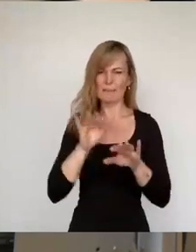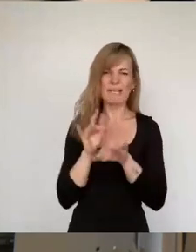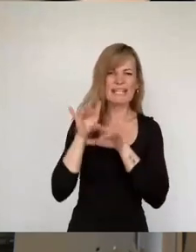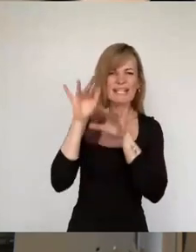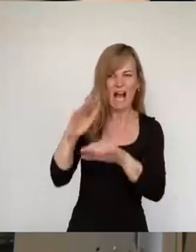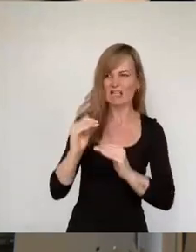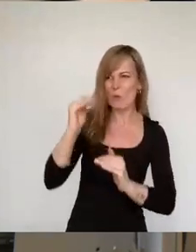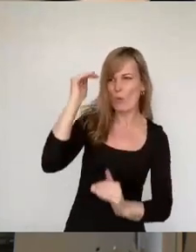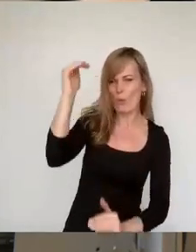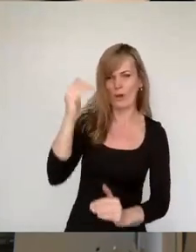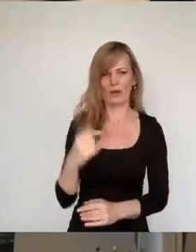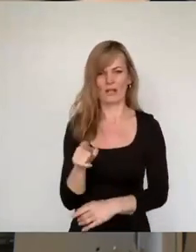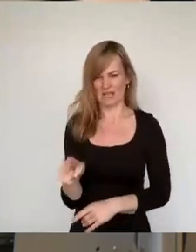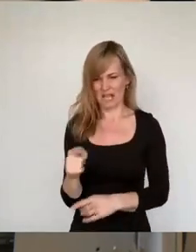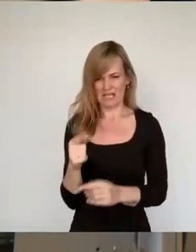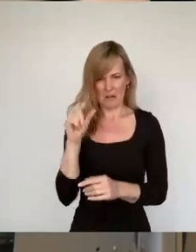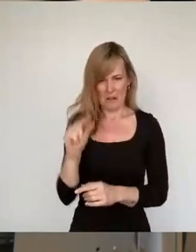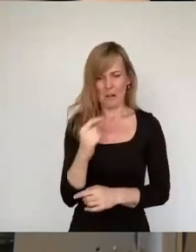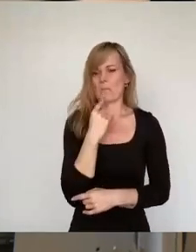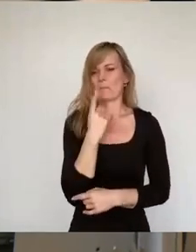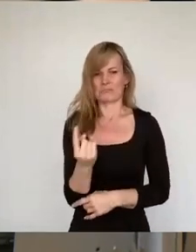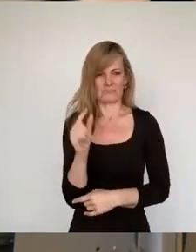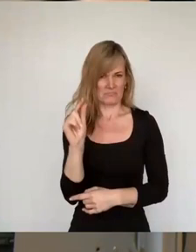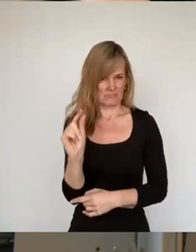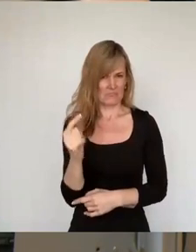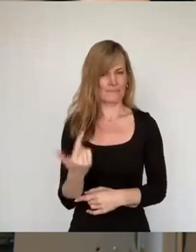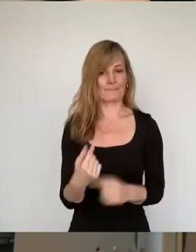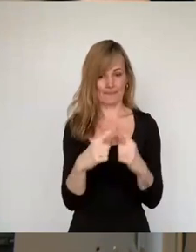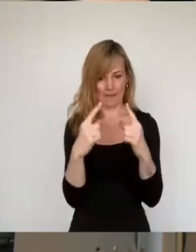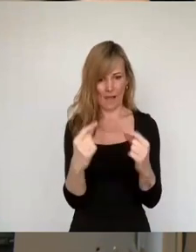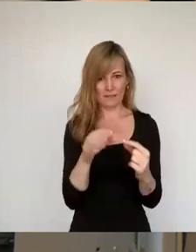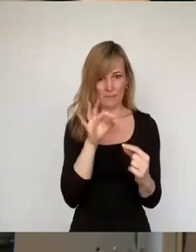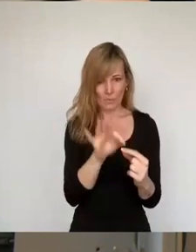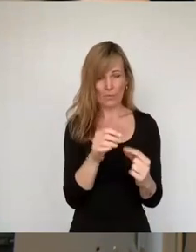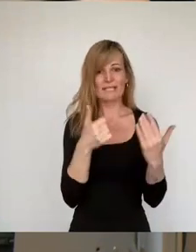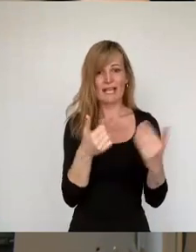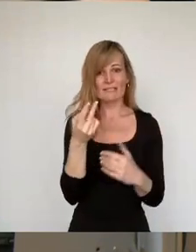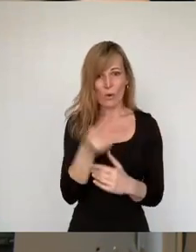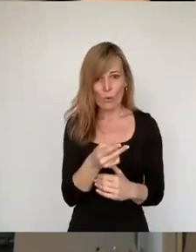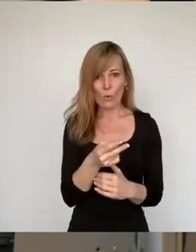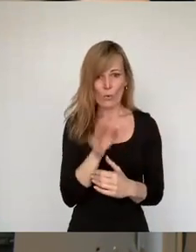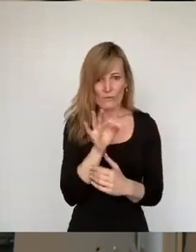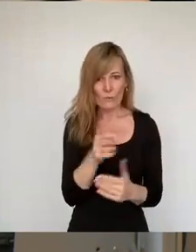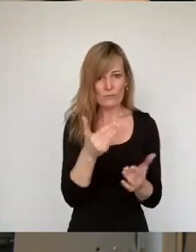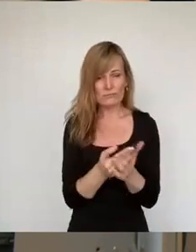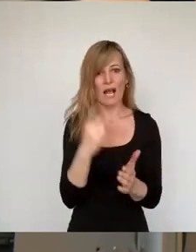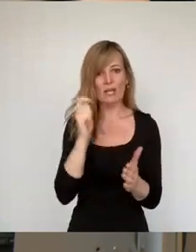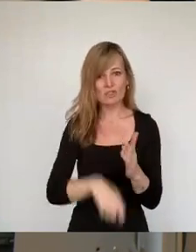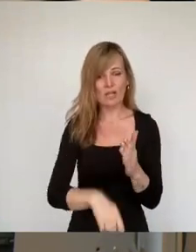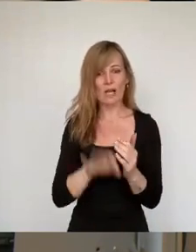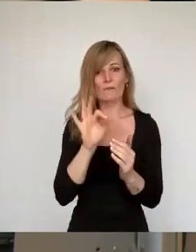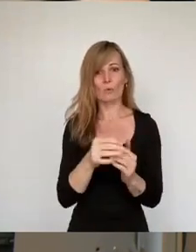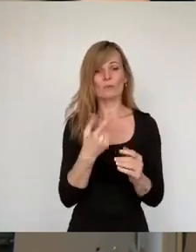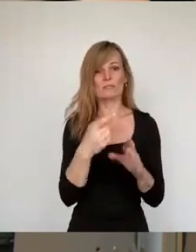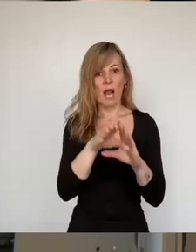muss schon sagen, Peanuts. Pro Karte entstehen Kosten von 6 Euro in Kreiz für die Anschaffung und 1 Euro für jede Aufladung.